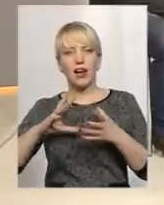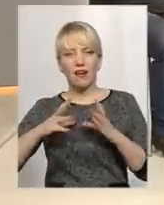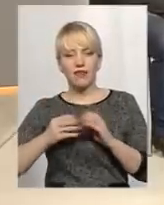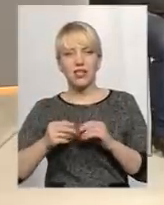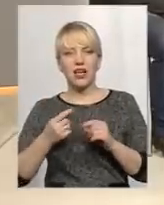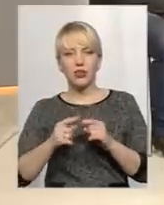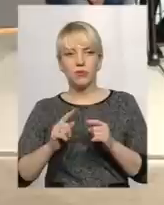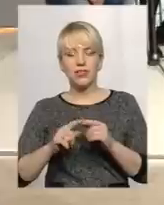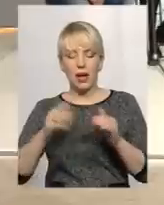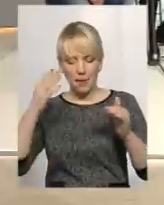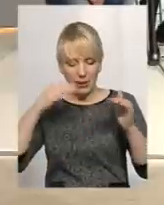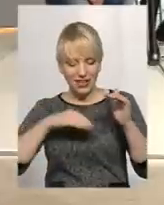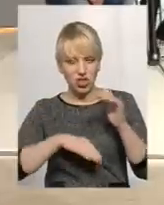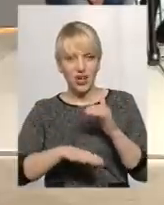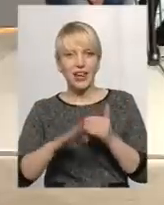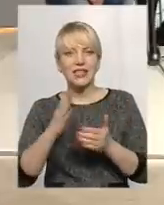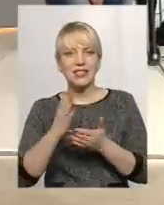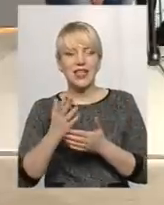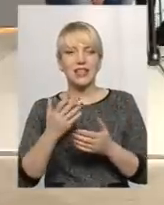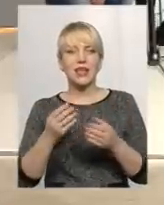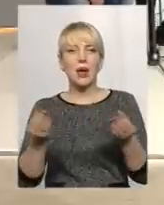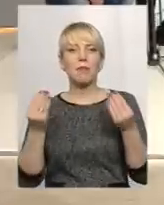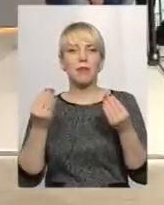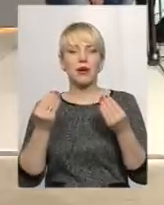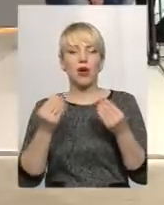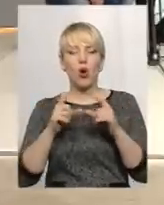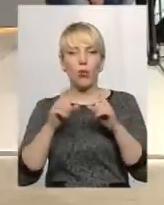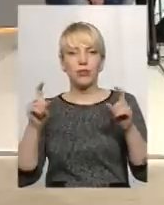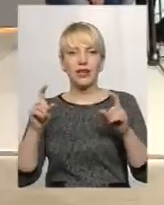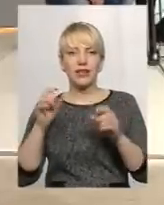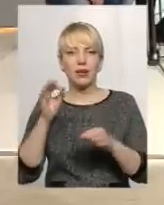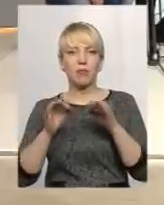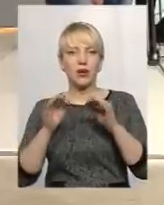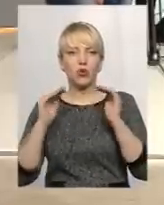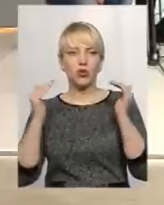Печара-Перлина є пам'яткою природи? Це є об'єкт природозаповідний?